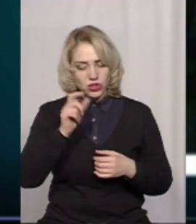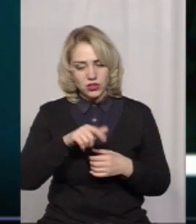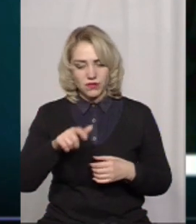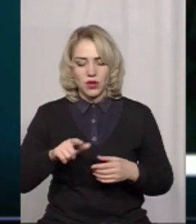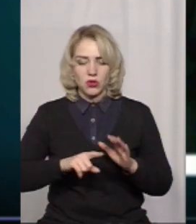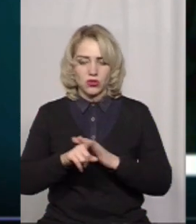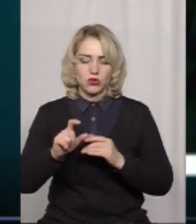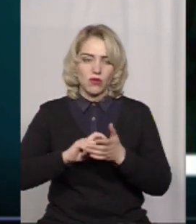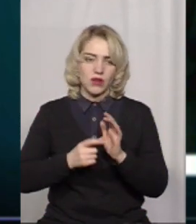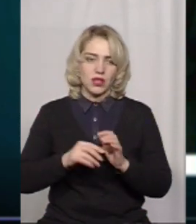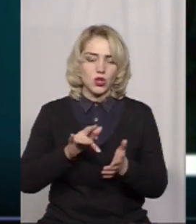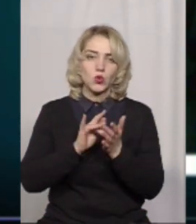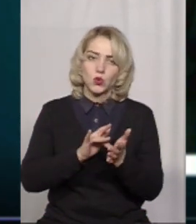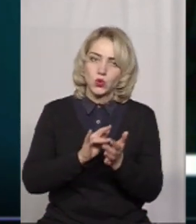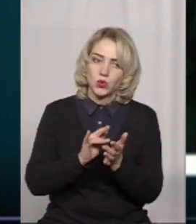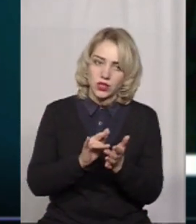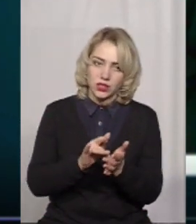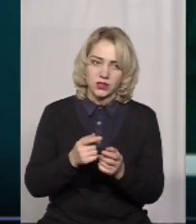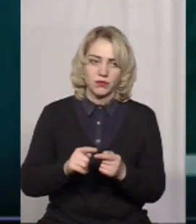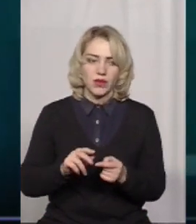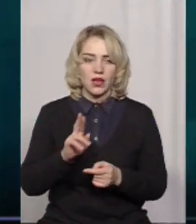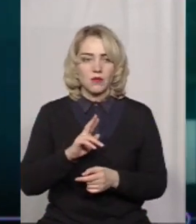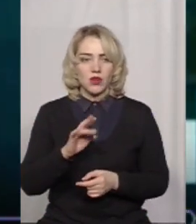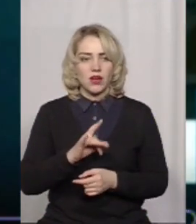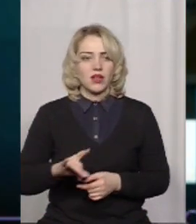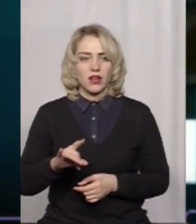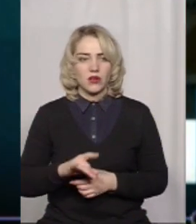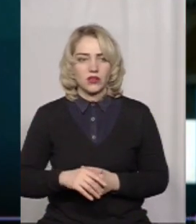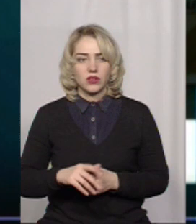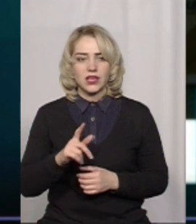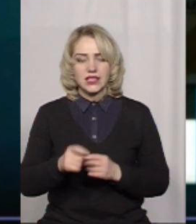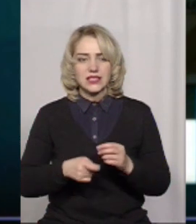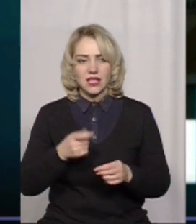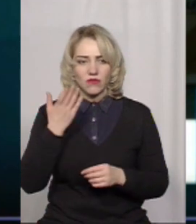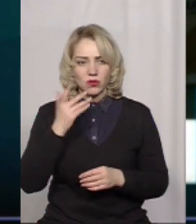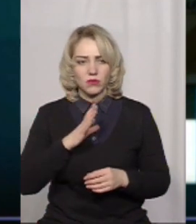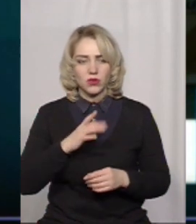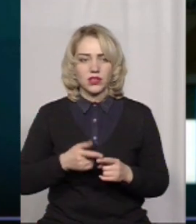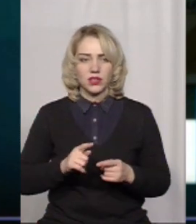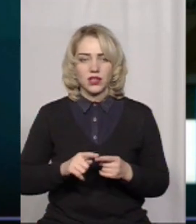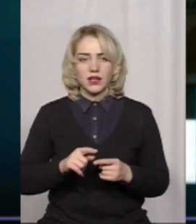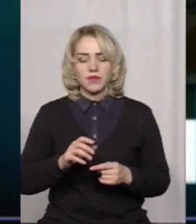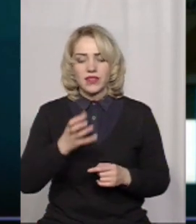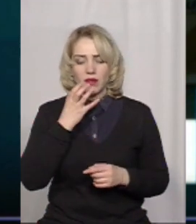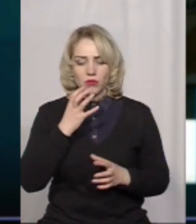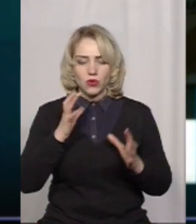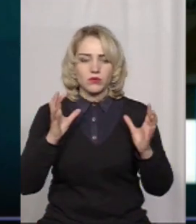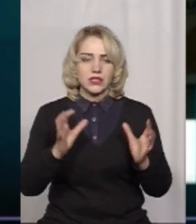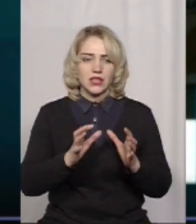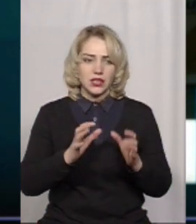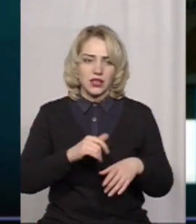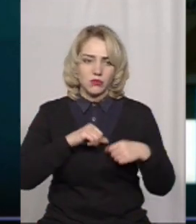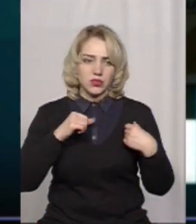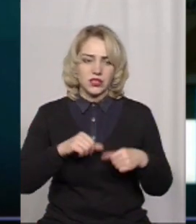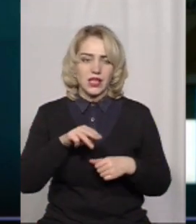і туризм, це здоров'я, зокрема, з Дунаєвецького району, коли подавала заявка. Потім теплом зігріємо серця Теофіпільський